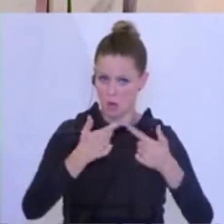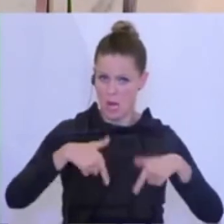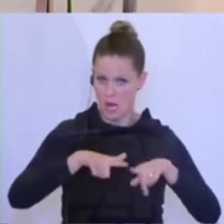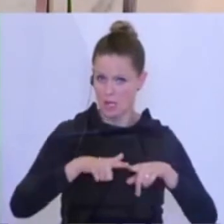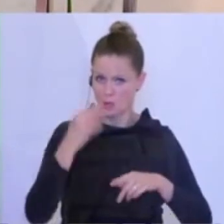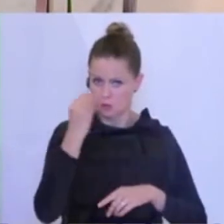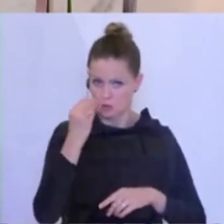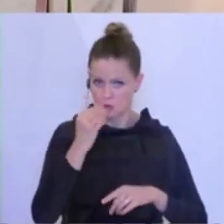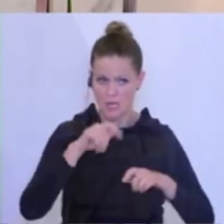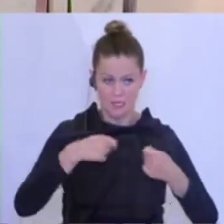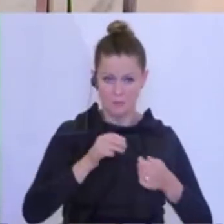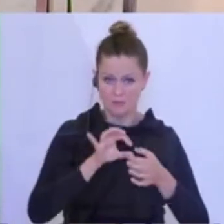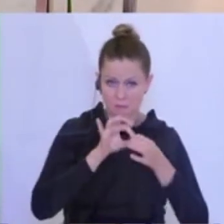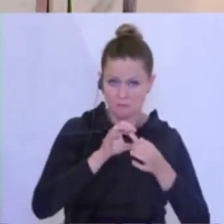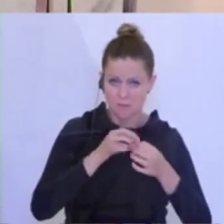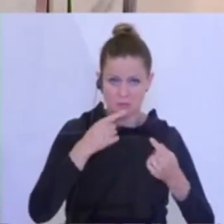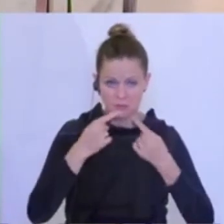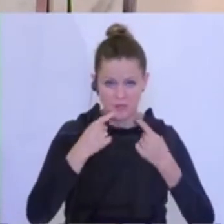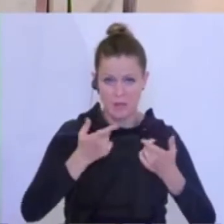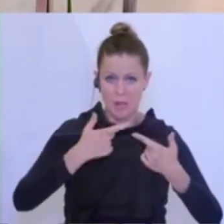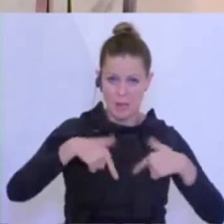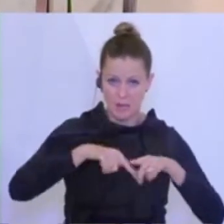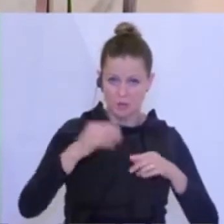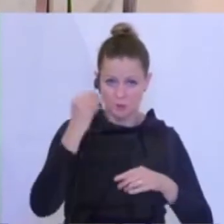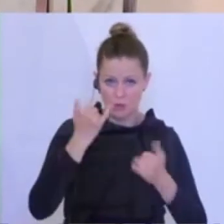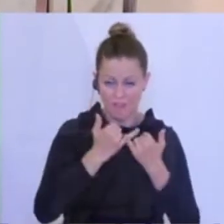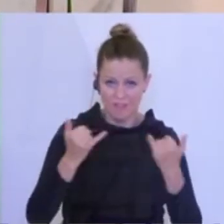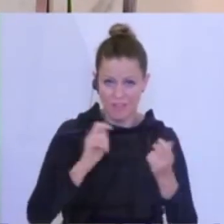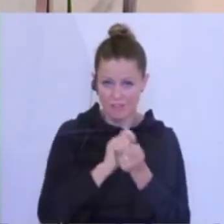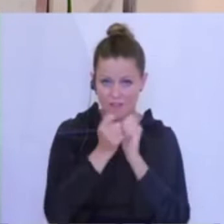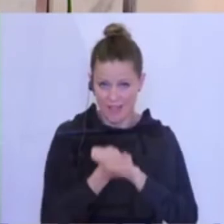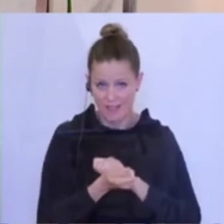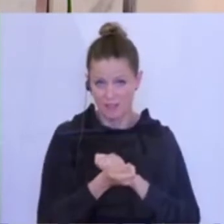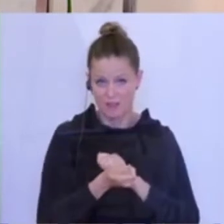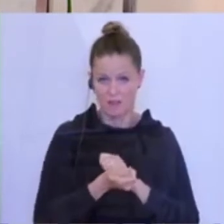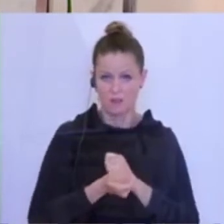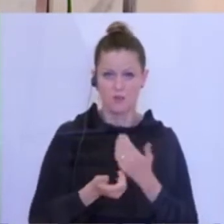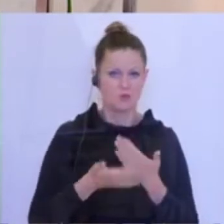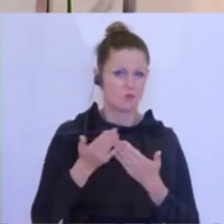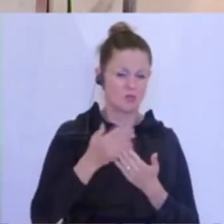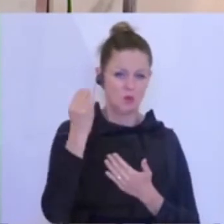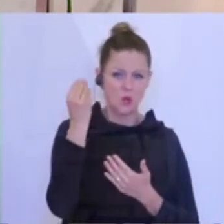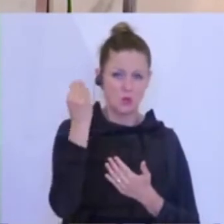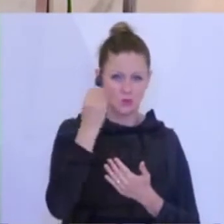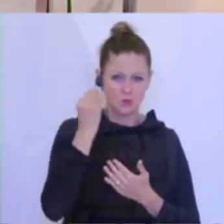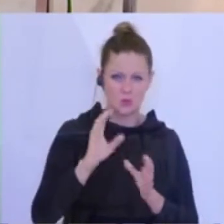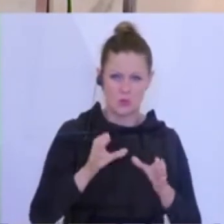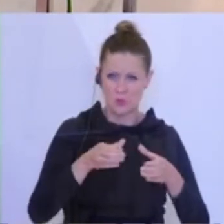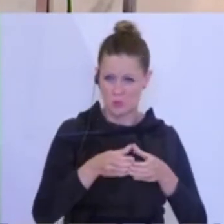Koordination mit den Ländern, was den Ausbau der Landesschulen betrifft? Da betrifft es ja oft auch Schülergruppen, die nicht so